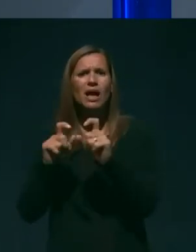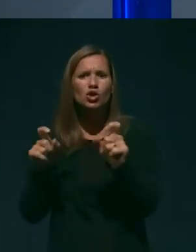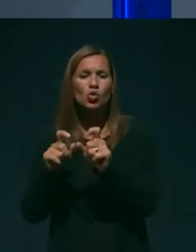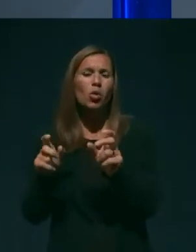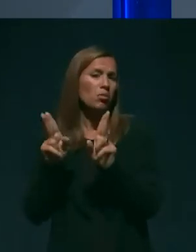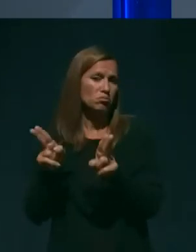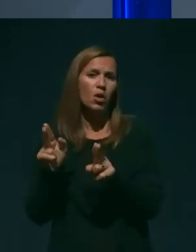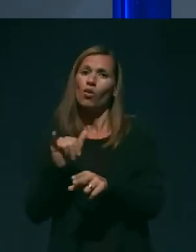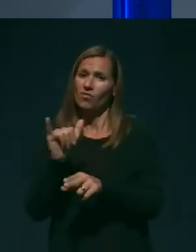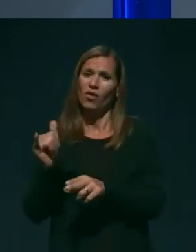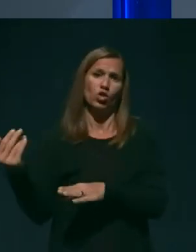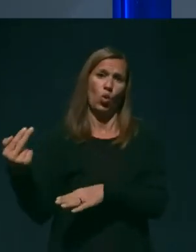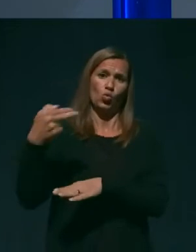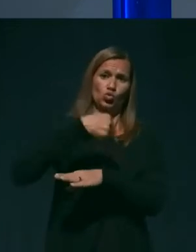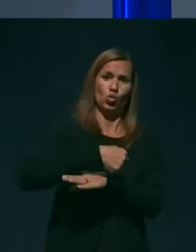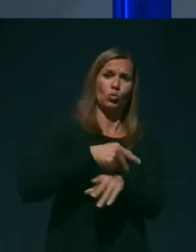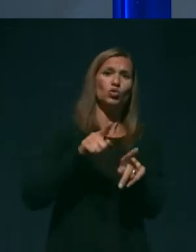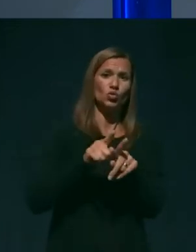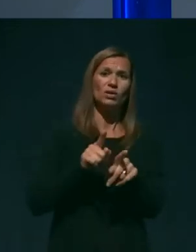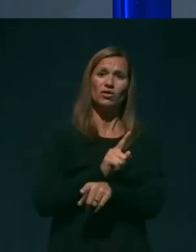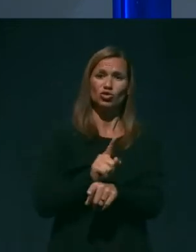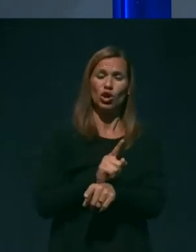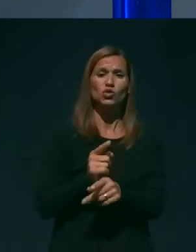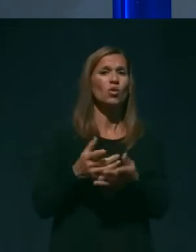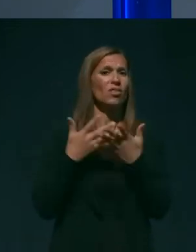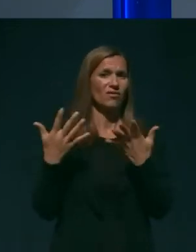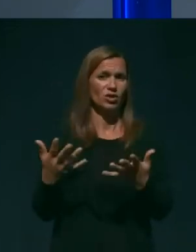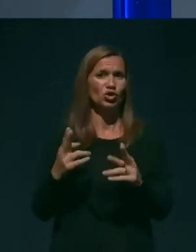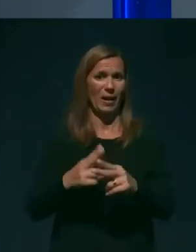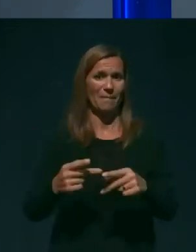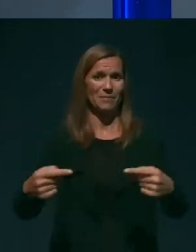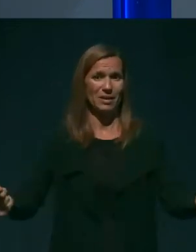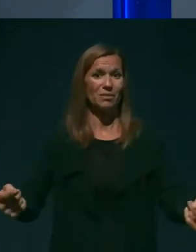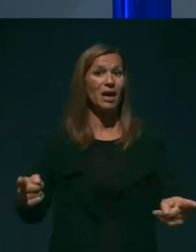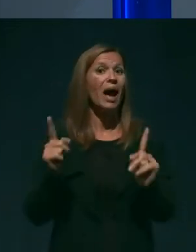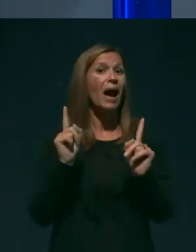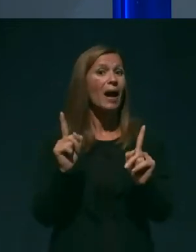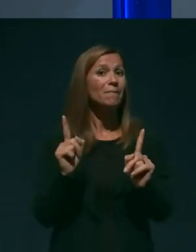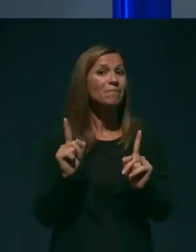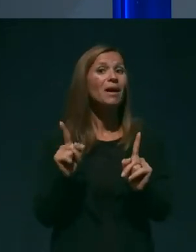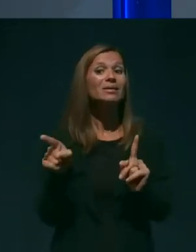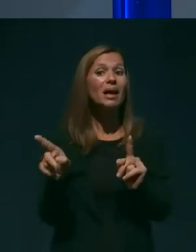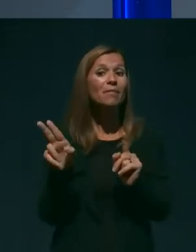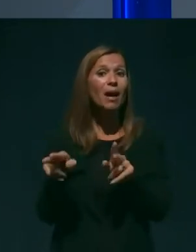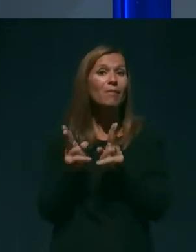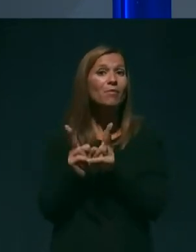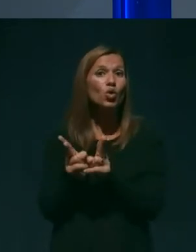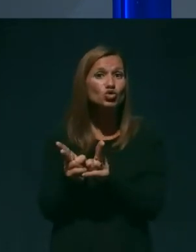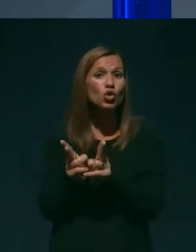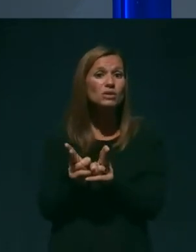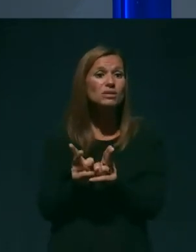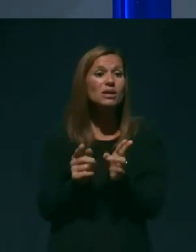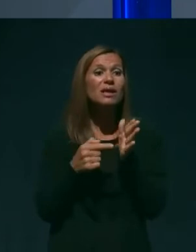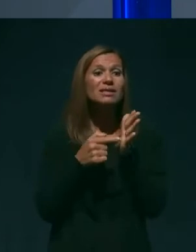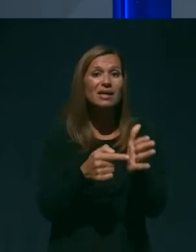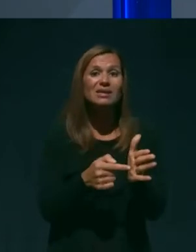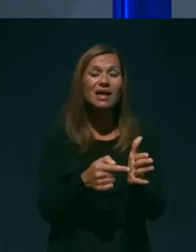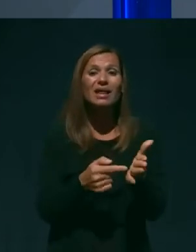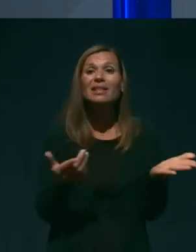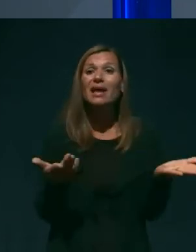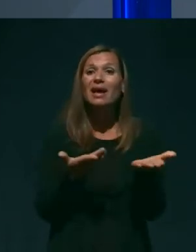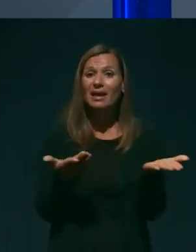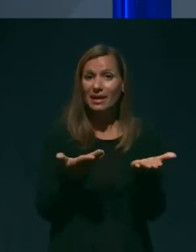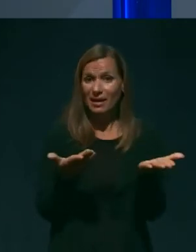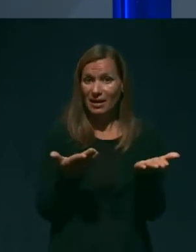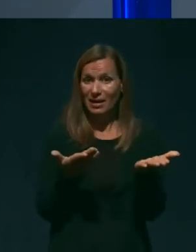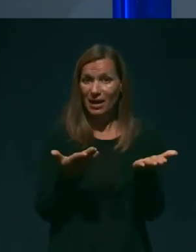epidemije, ampak seveda, da je imel možnost izkazati, kje bi lahko, če bi bilo tako potrebno in